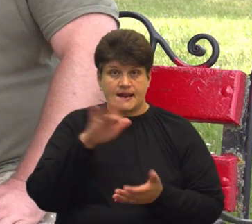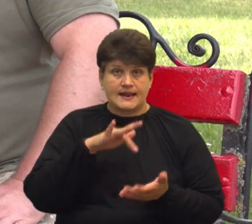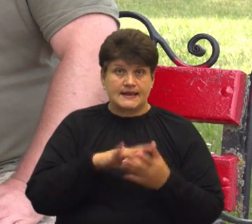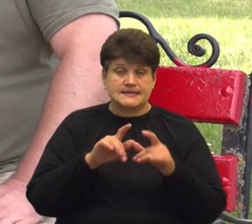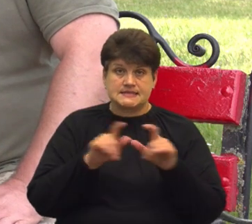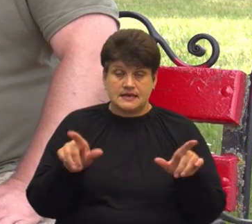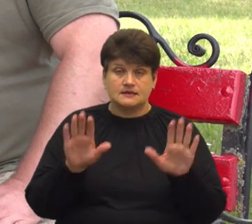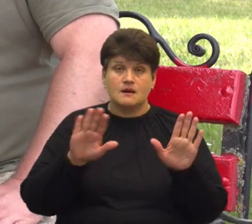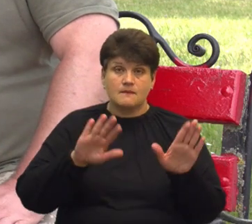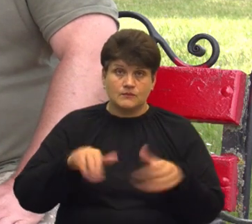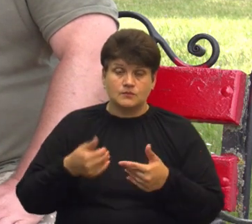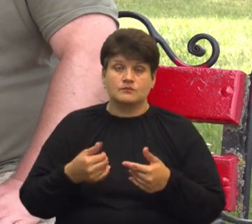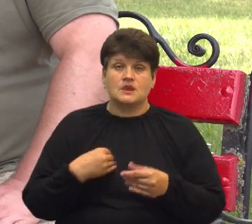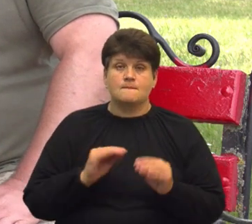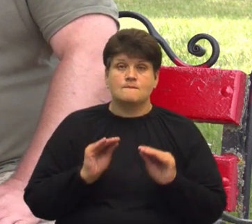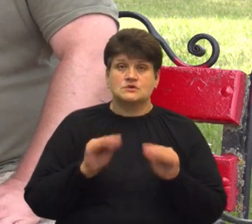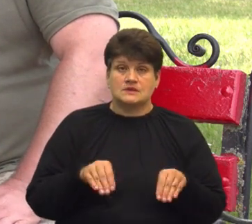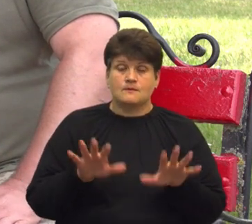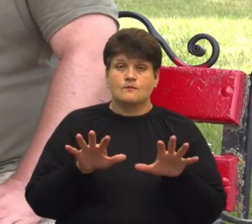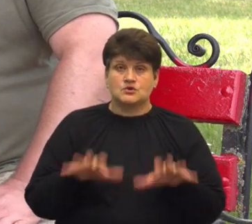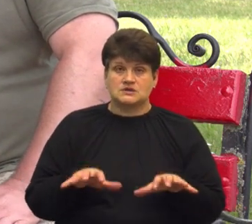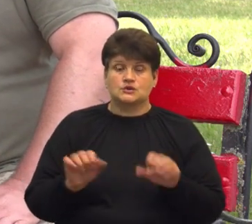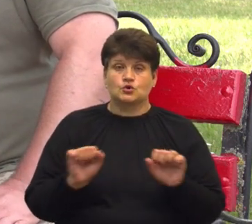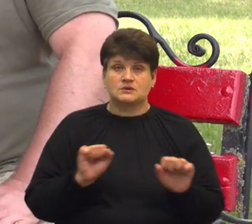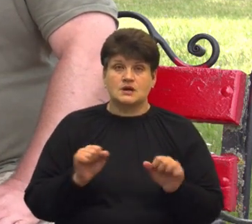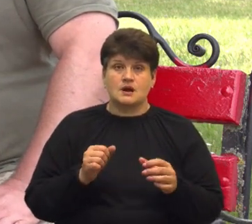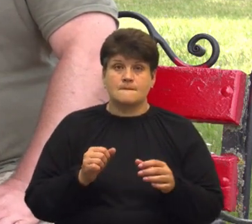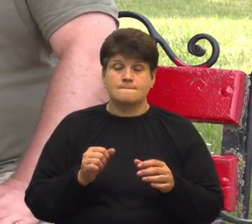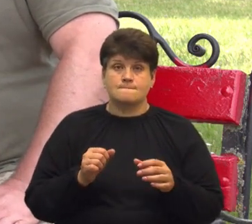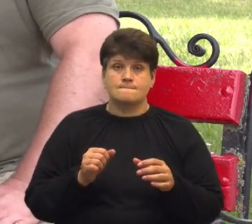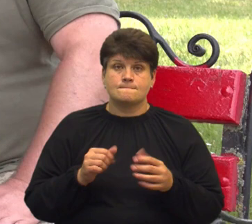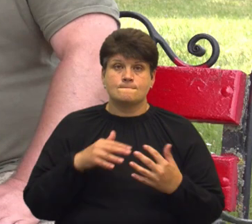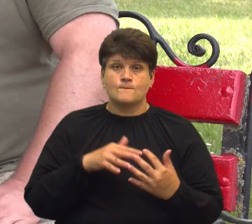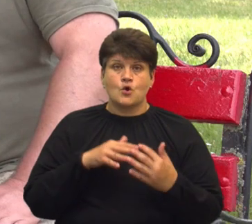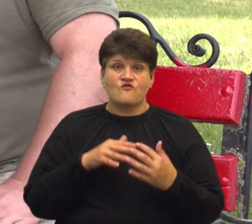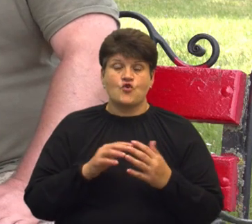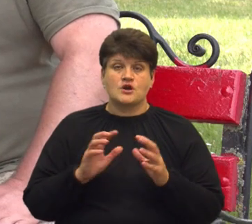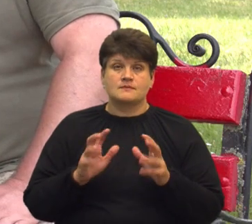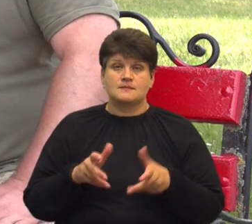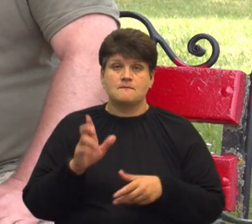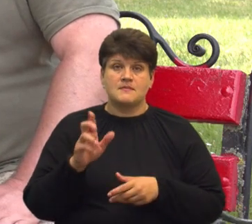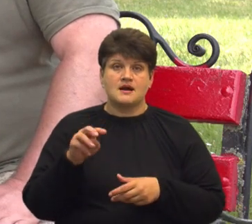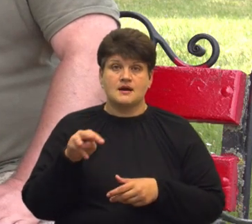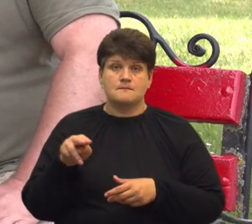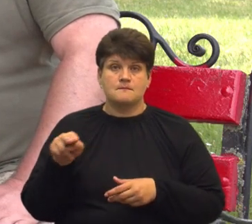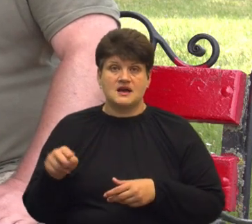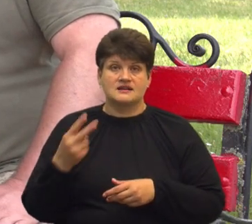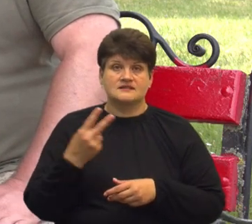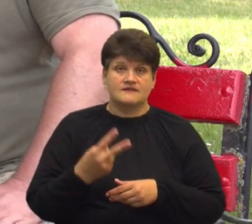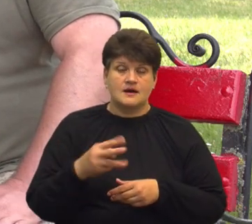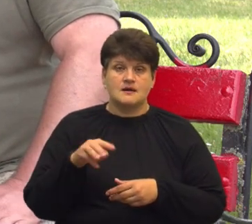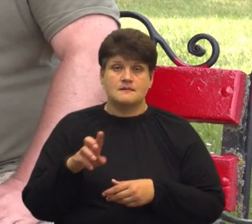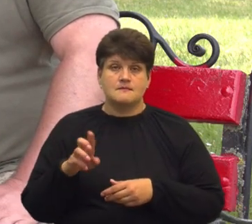поставили на посаду командира бойової машини, БМП-2, БМП-1. І я попав